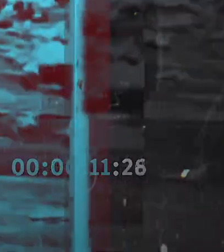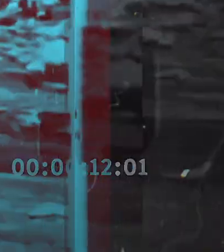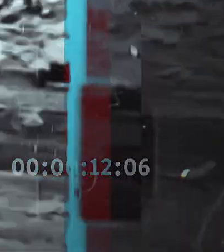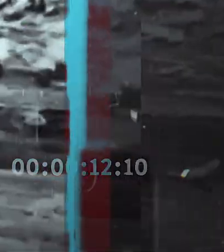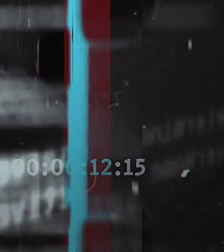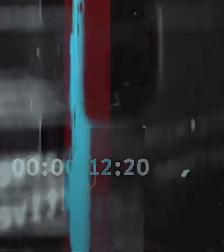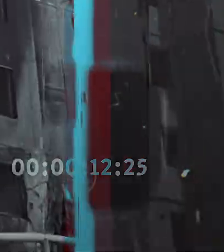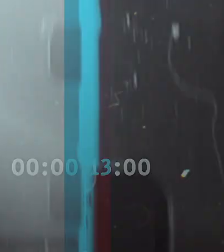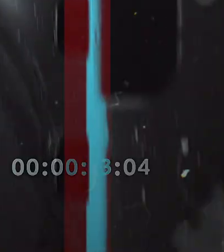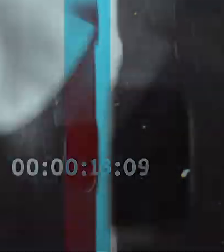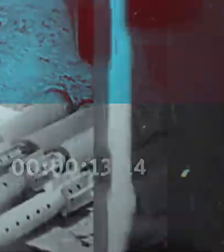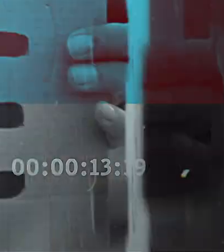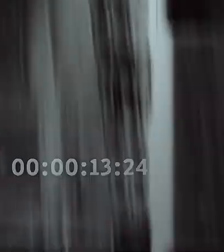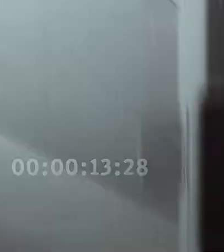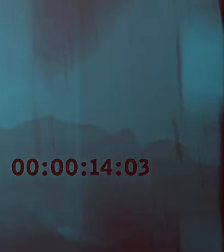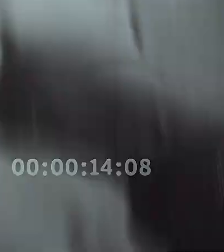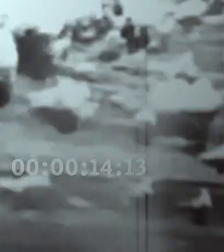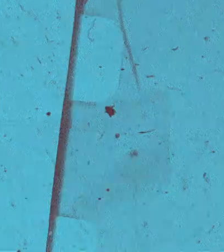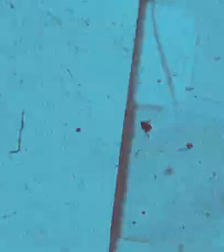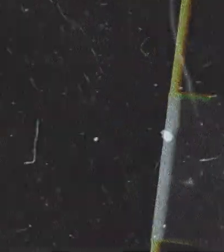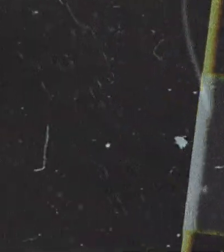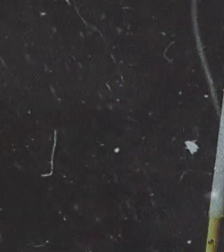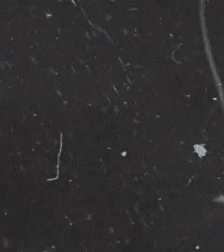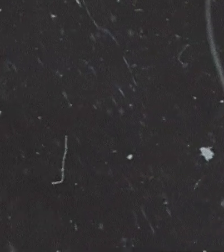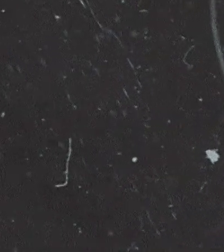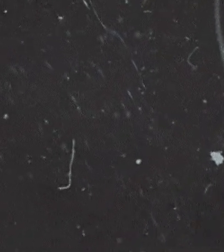nežadė, nežadėt, nepadėt.